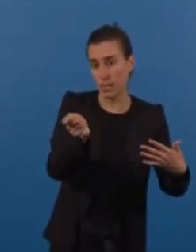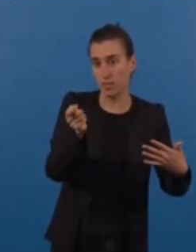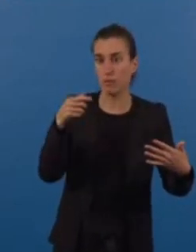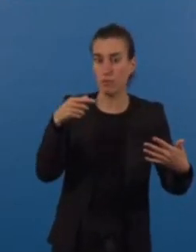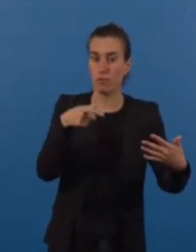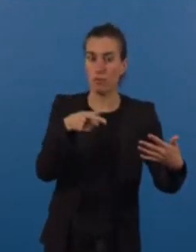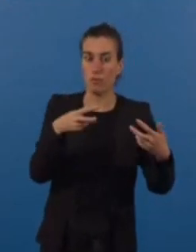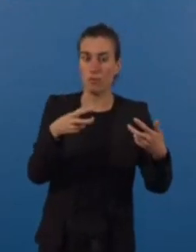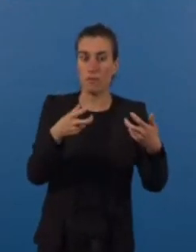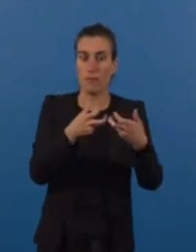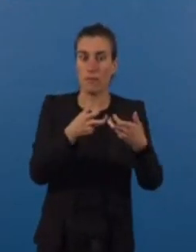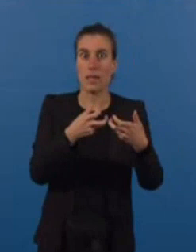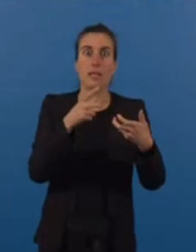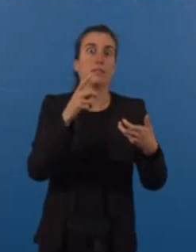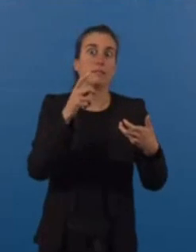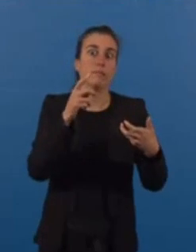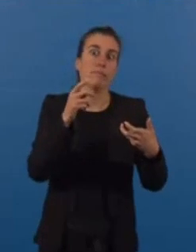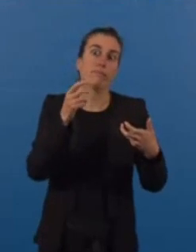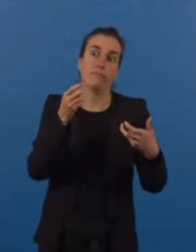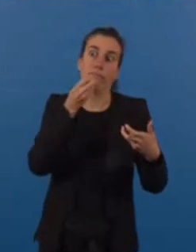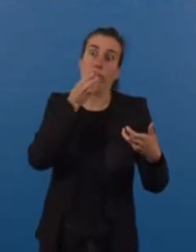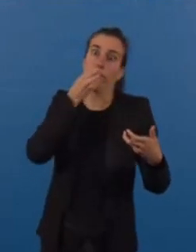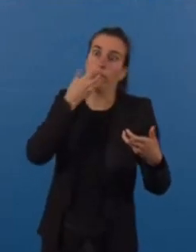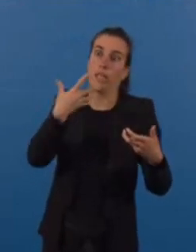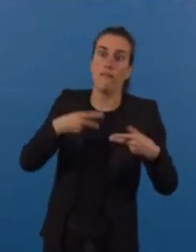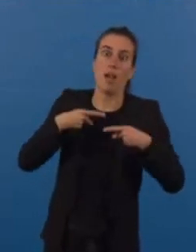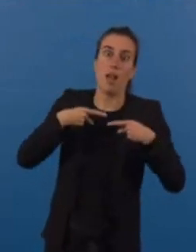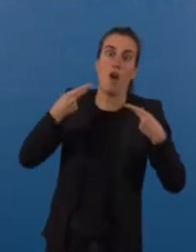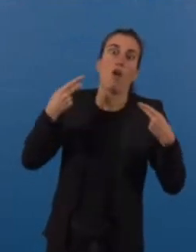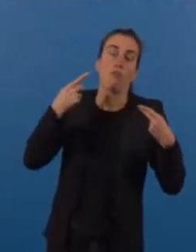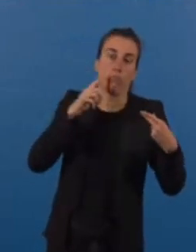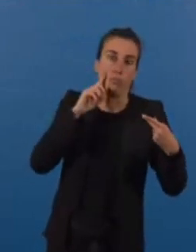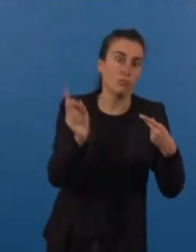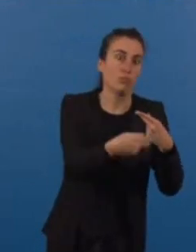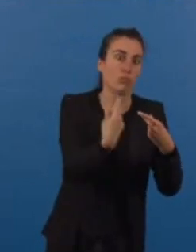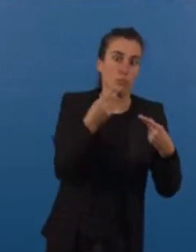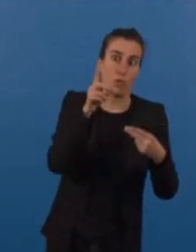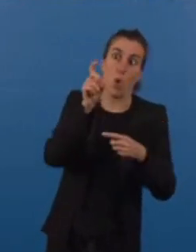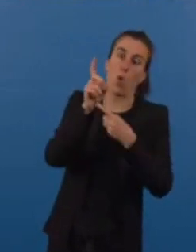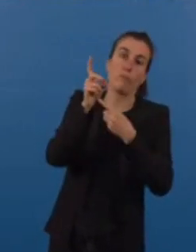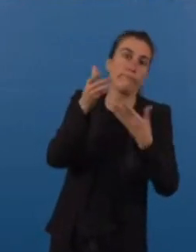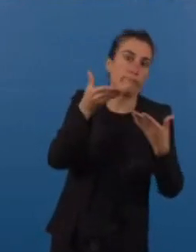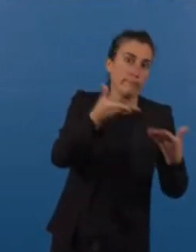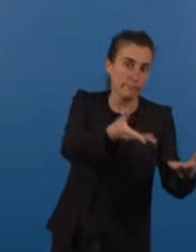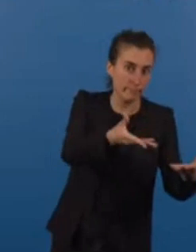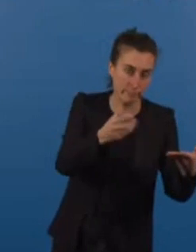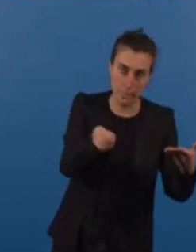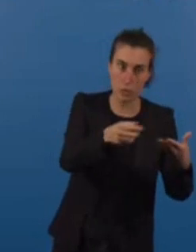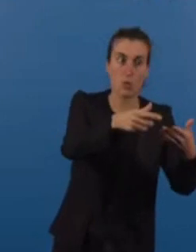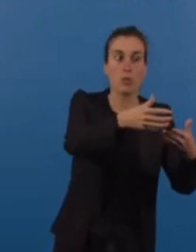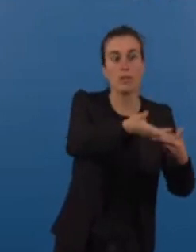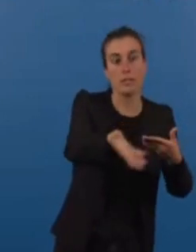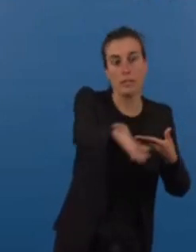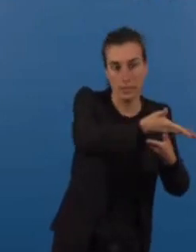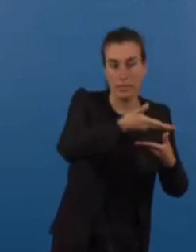des métropolitains qu'est ce précieux or bleu. C'est donc bien ces principes d'égalité et de préservation de la ressource qui nous ont